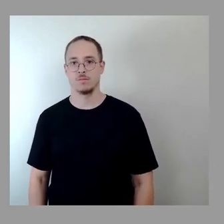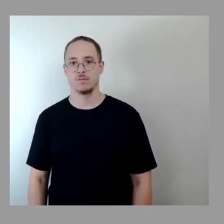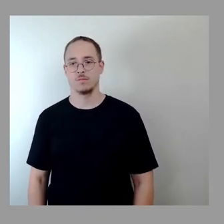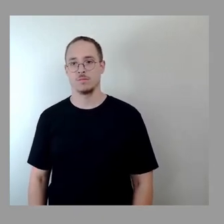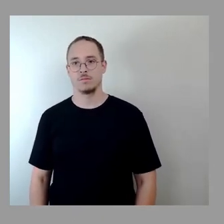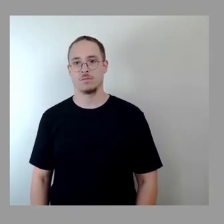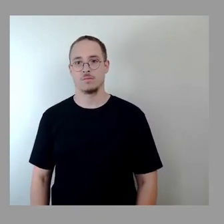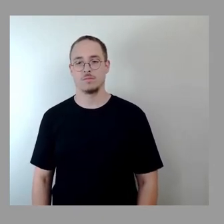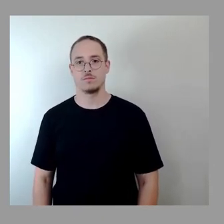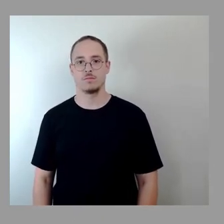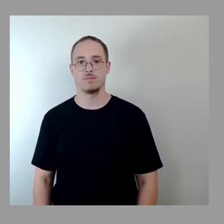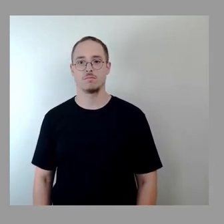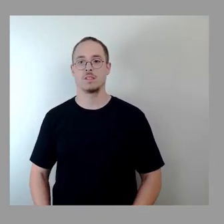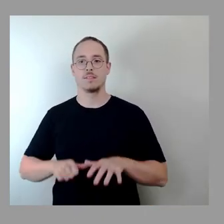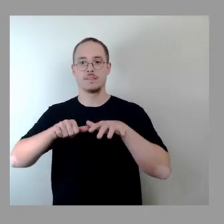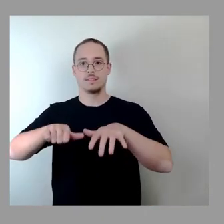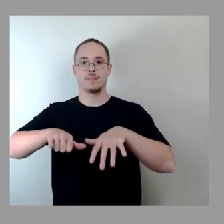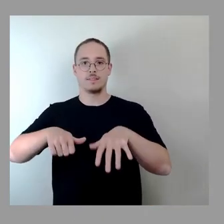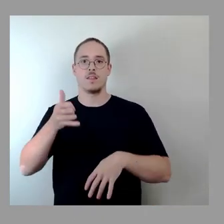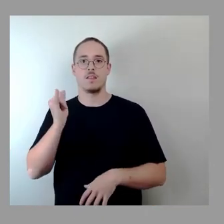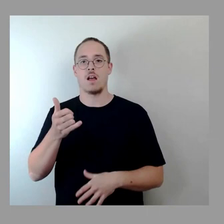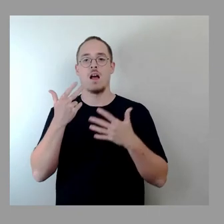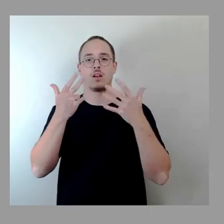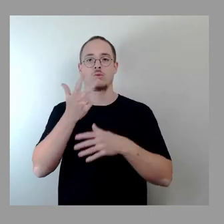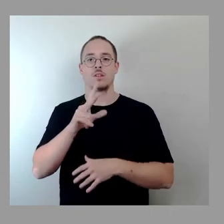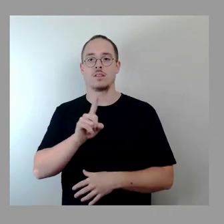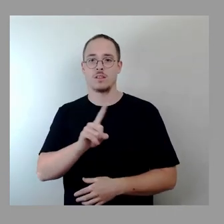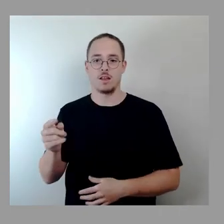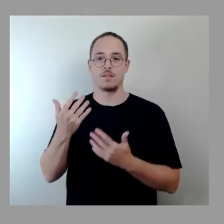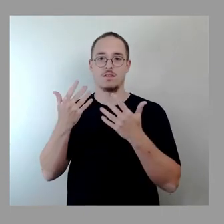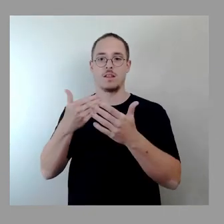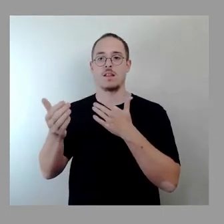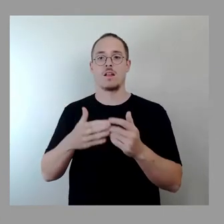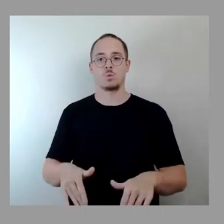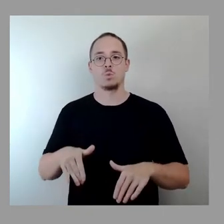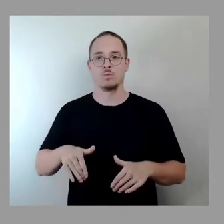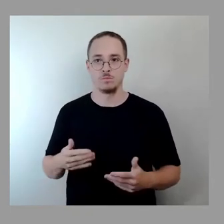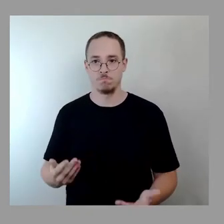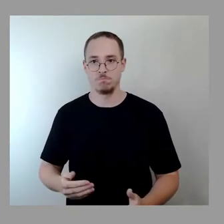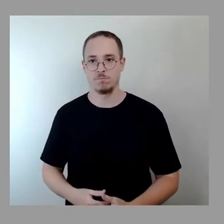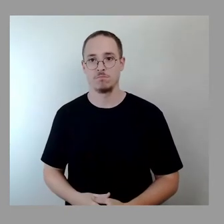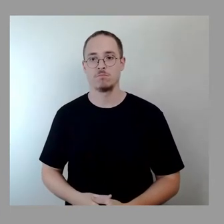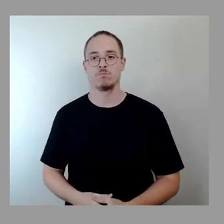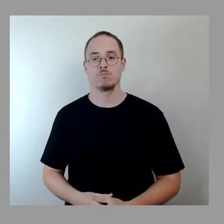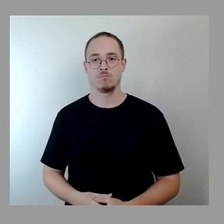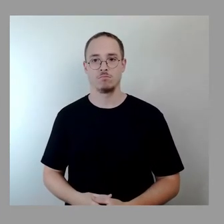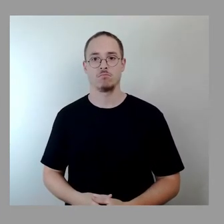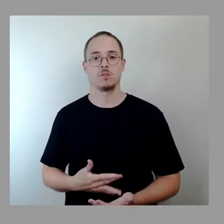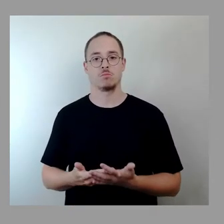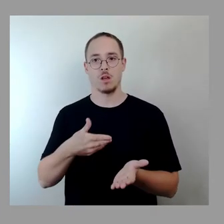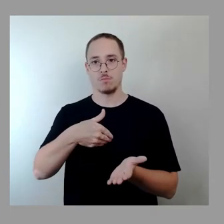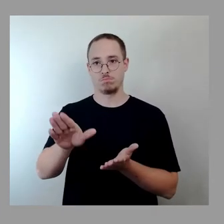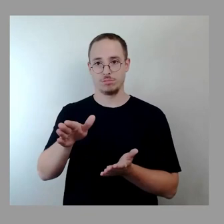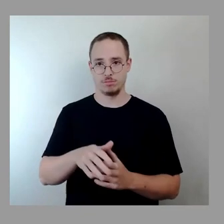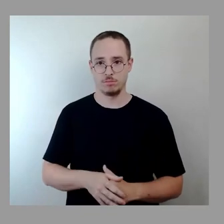Mit 16 Ja, 38 Nein, 10 Enthaltungen, so keine Mehrheit gefunden und den unveränderten Ausschussbericht